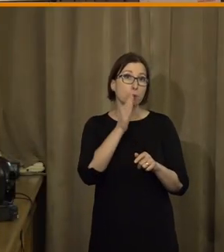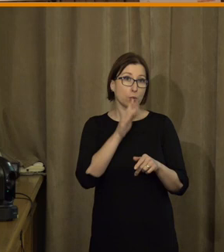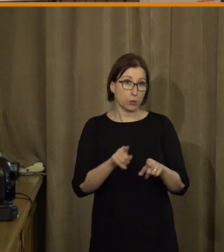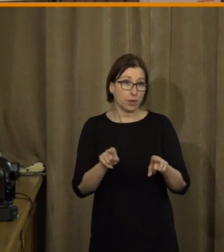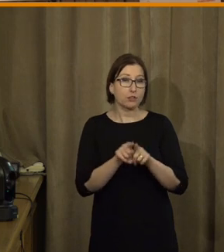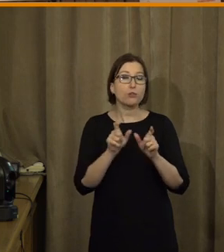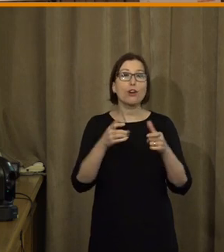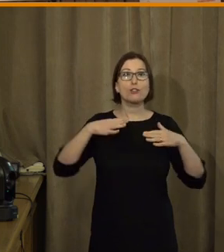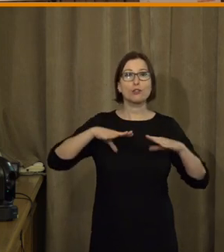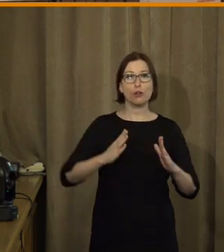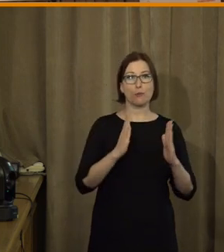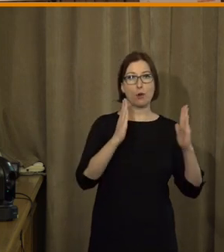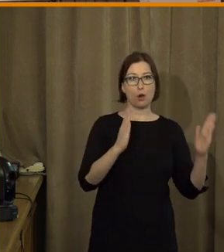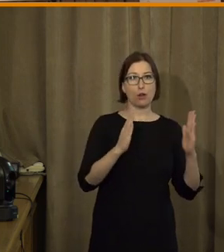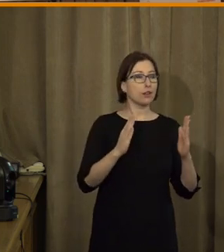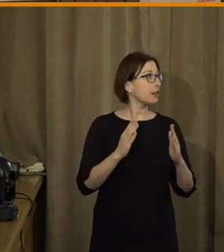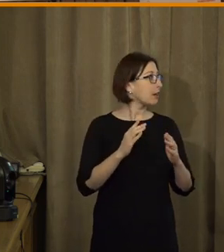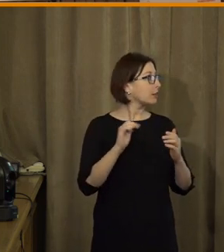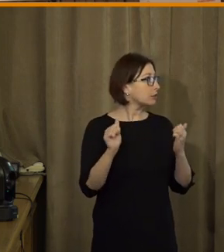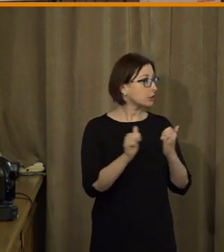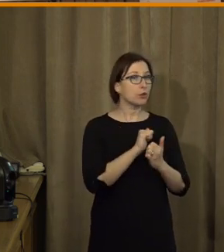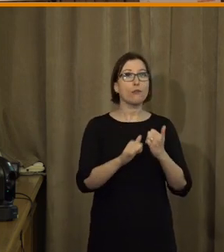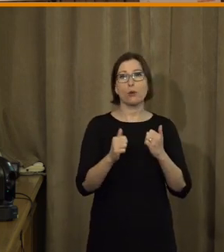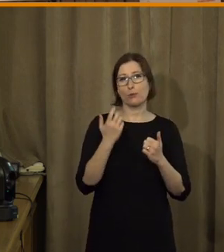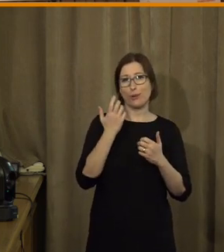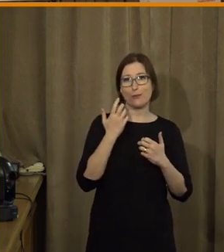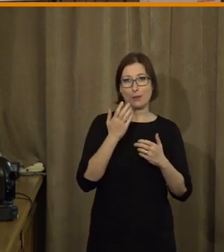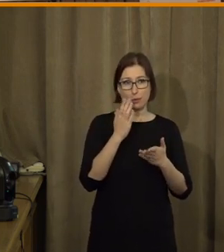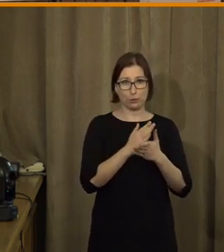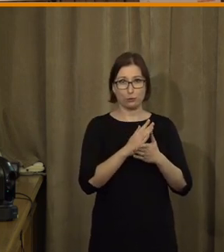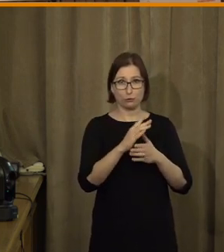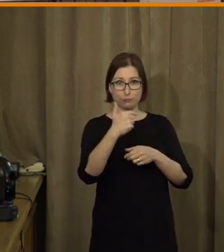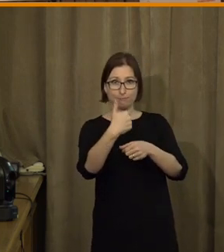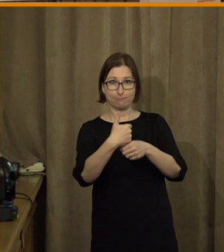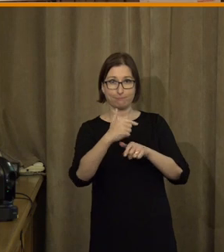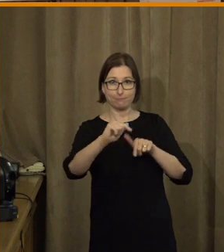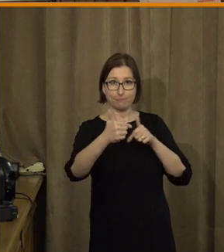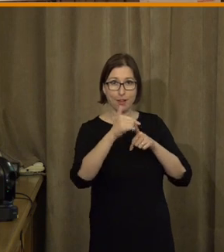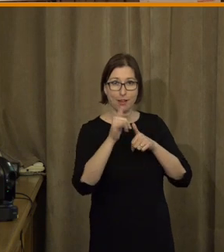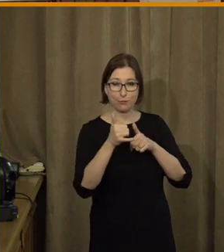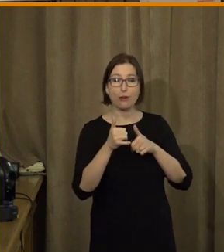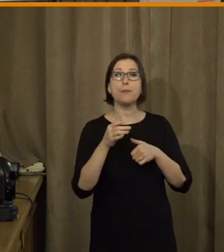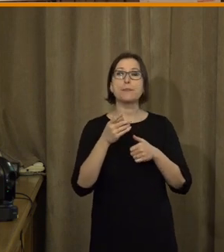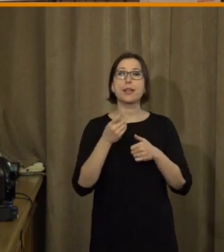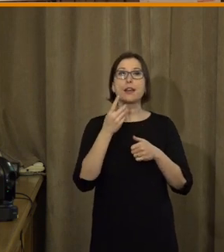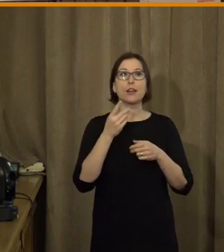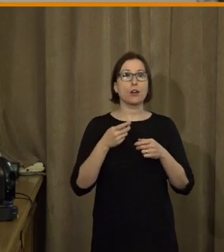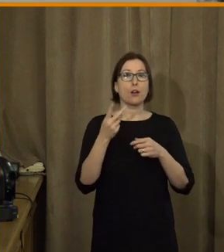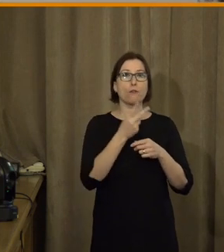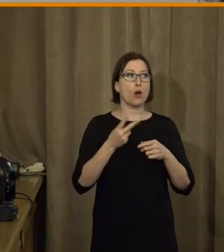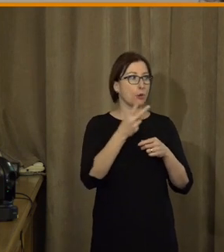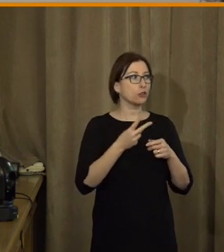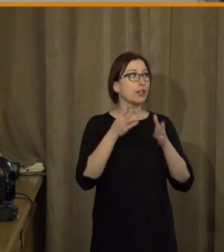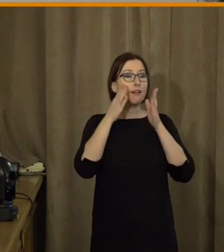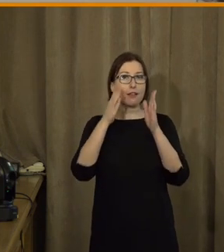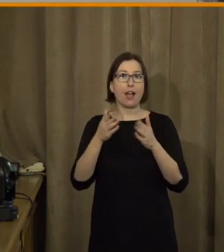protože my jsme celé dopoledne, dovolte mi tedy se ještě jednou, doufám, že jsme už i v záběru, představit. Kolega Jan Vobořil to